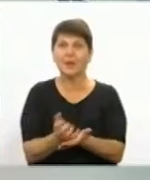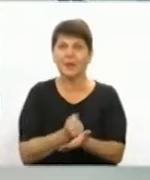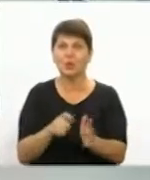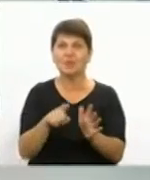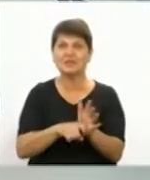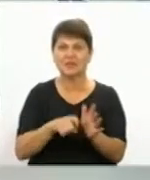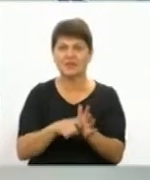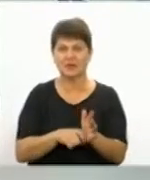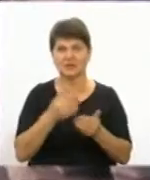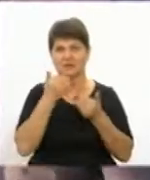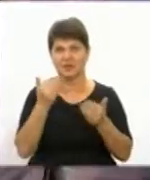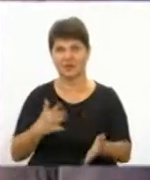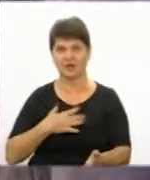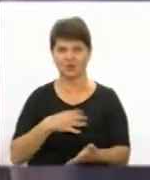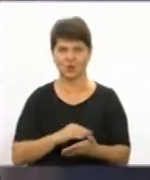розпитувала.